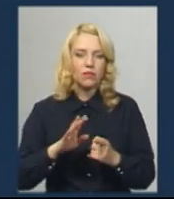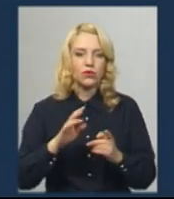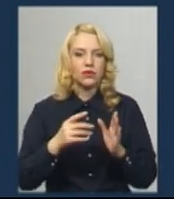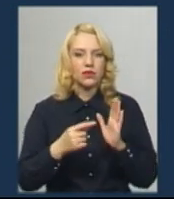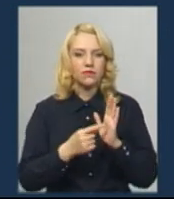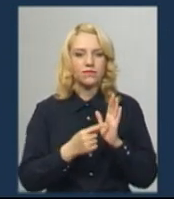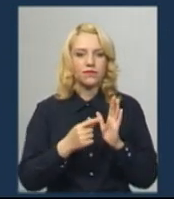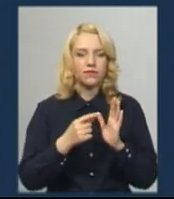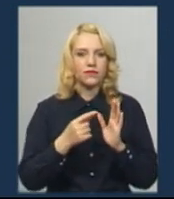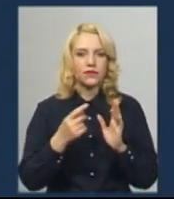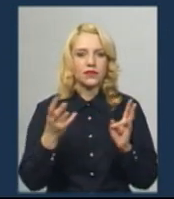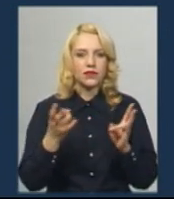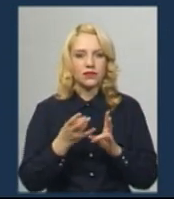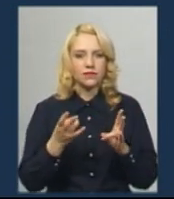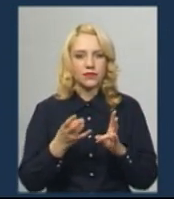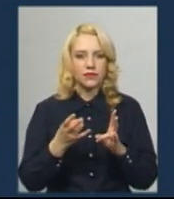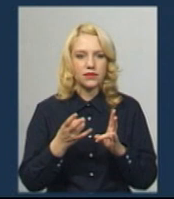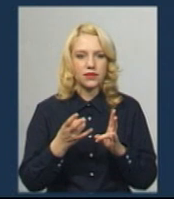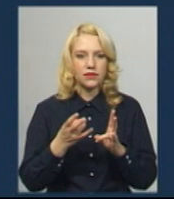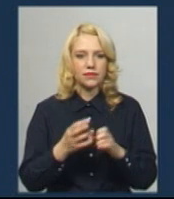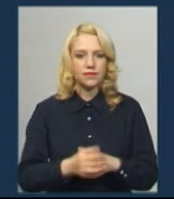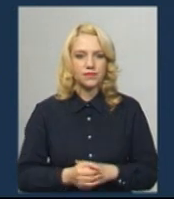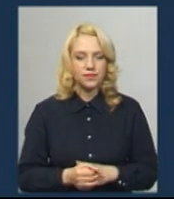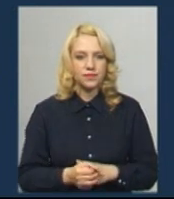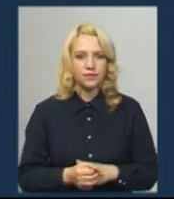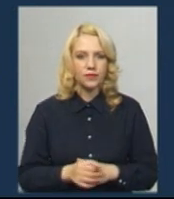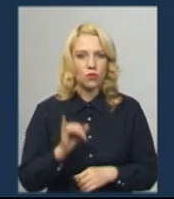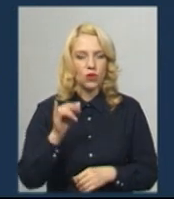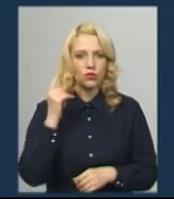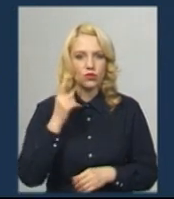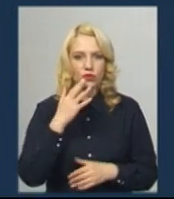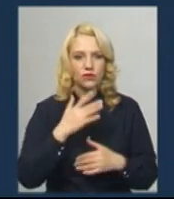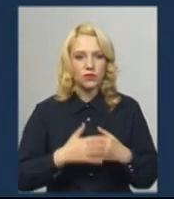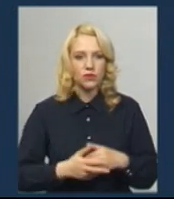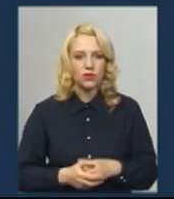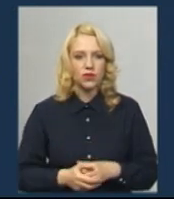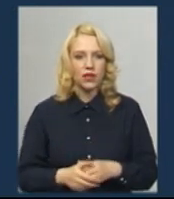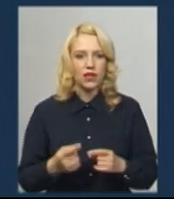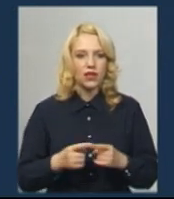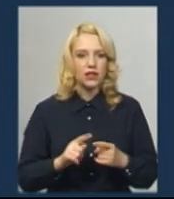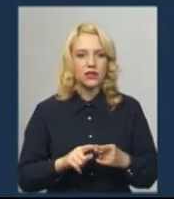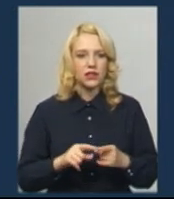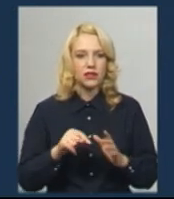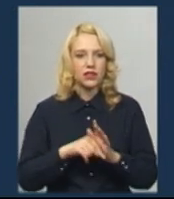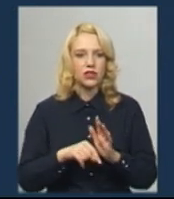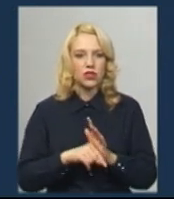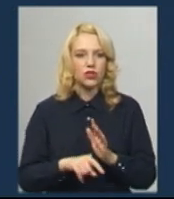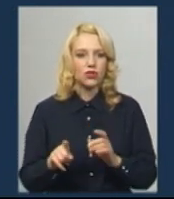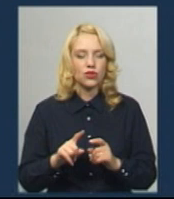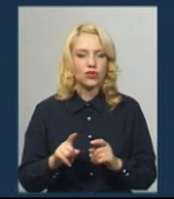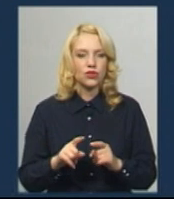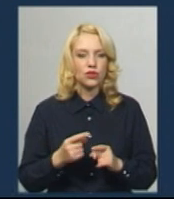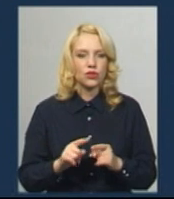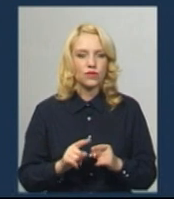таке утворення, то треба вносити змін до конституції, а що на сьогодній день просто є проблематично. Це не означає, що в тих мановах у районних центрах,